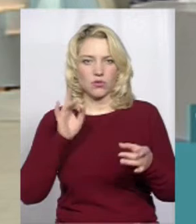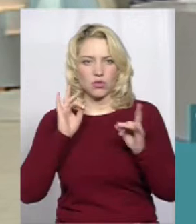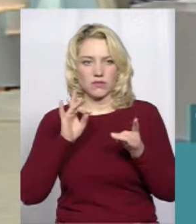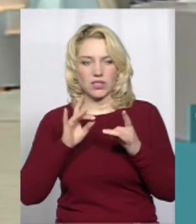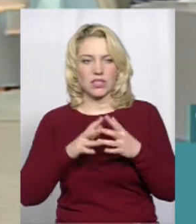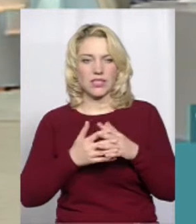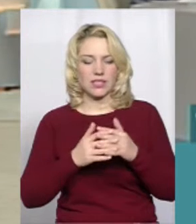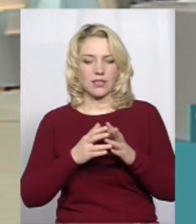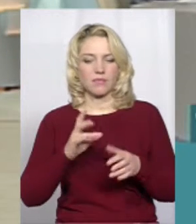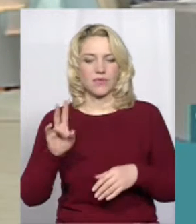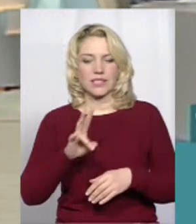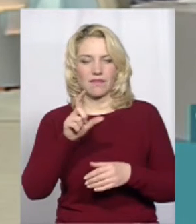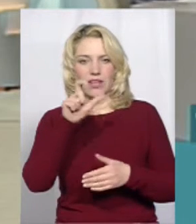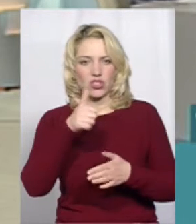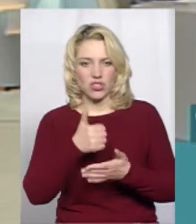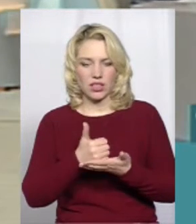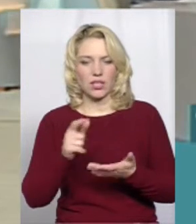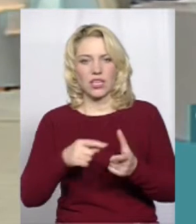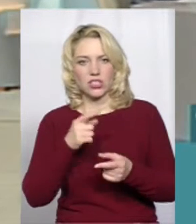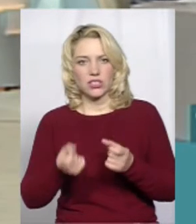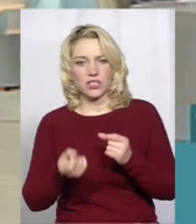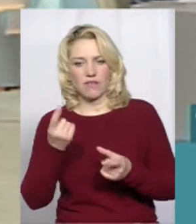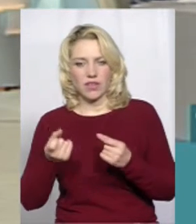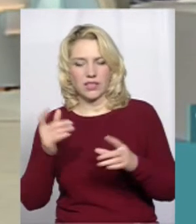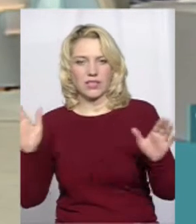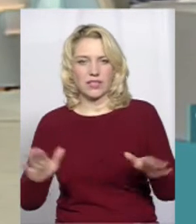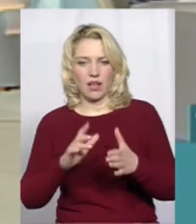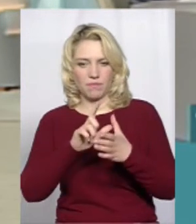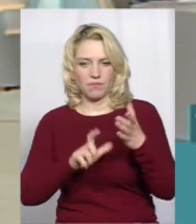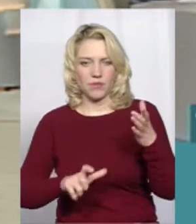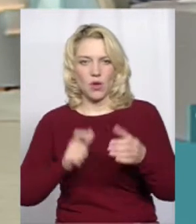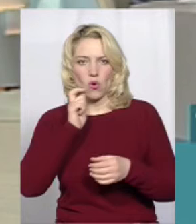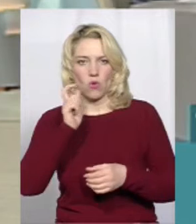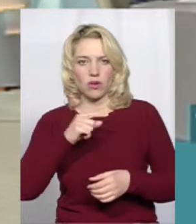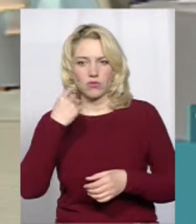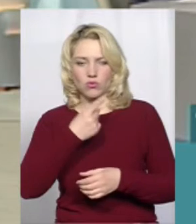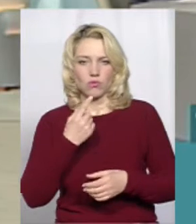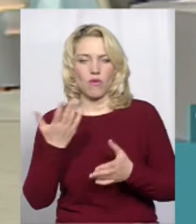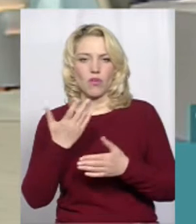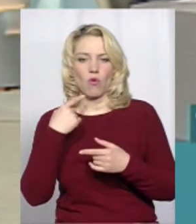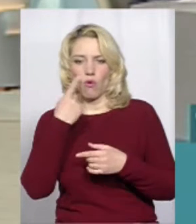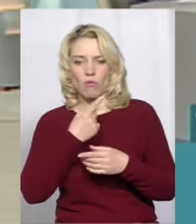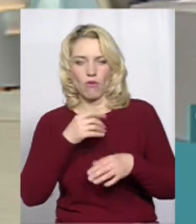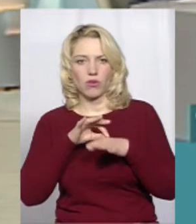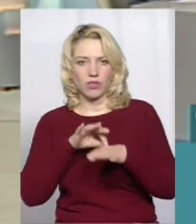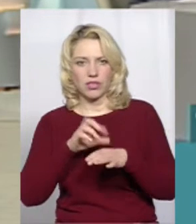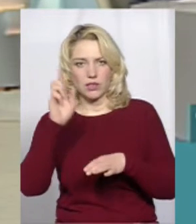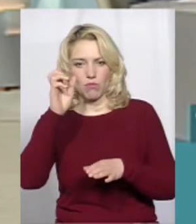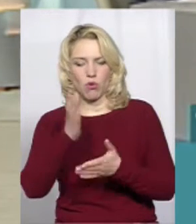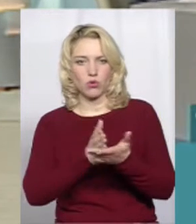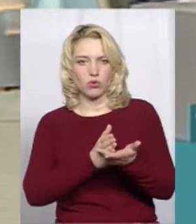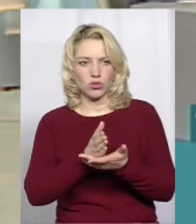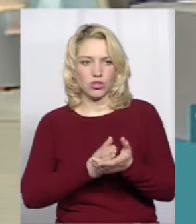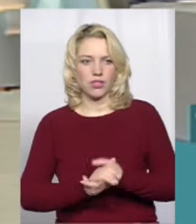озвучені священником? Чи з'явилися пісноспіви українською? Якою мовою ведуться богослужіння? Ви